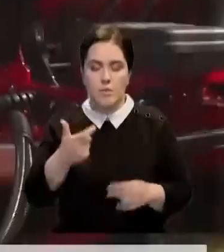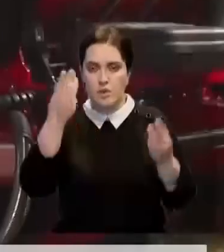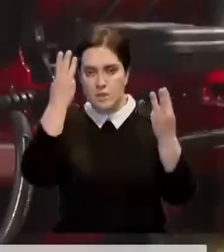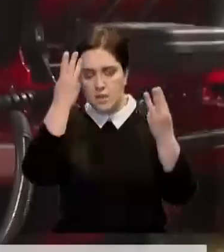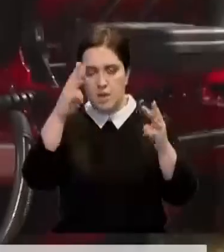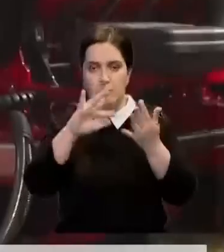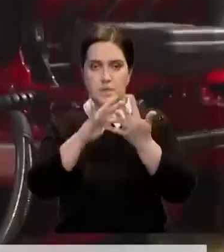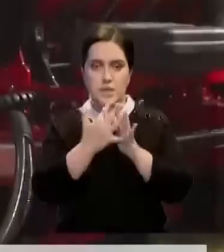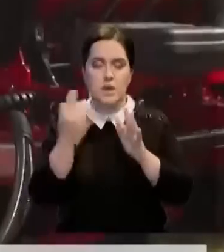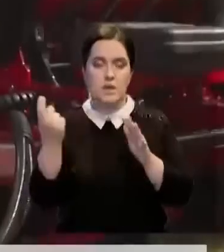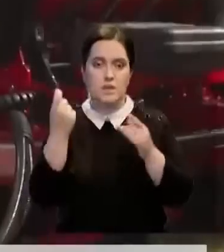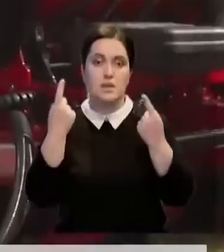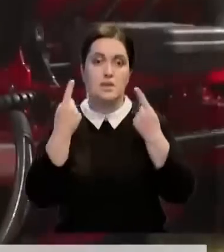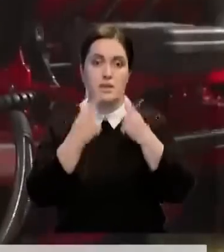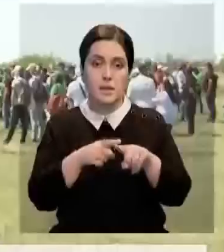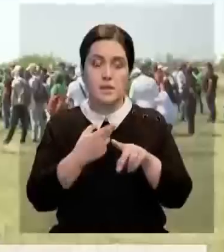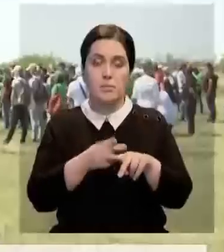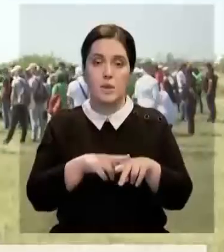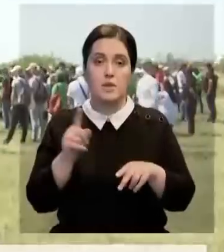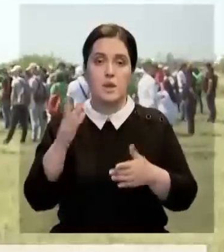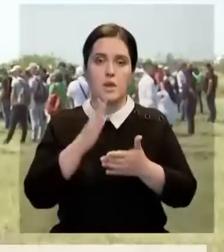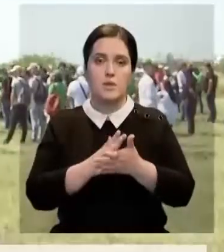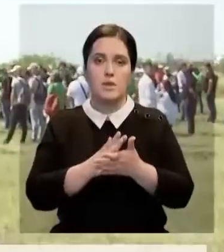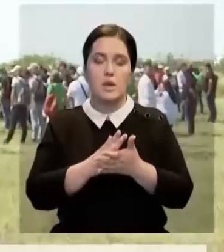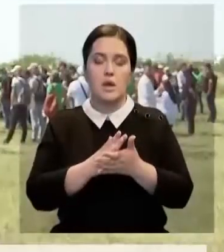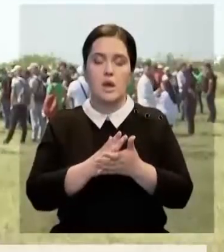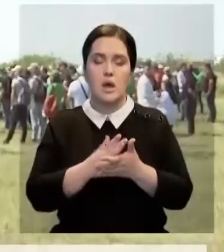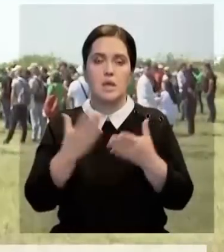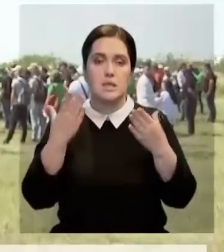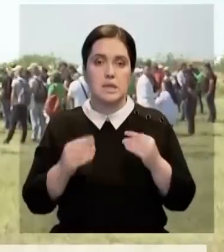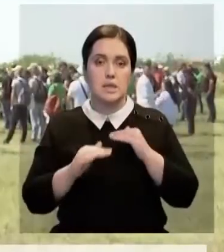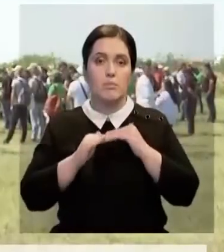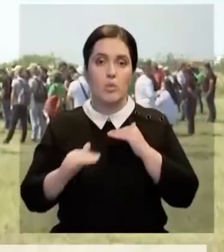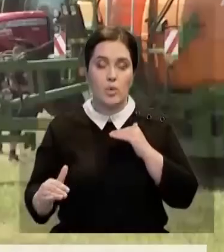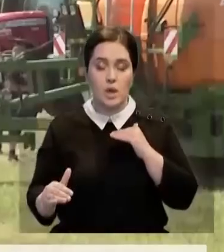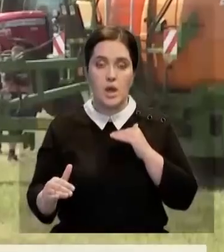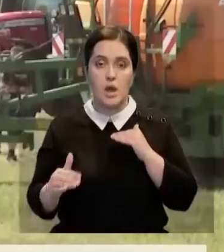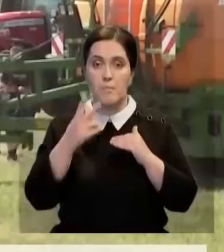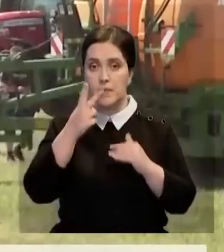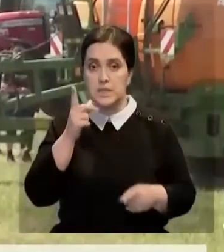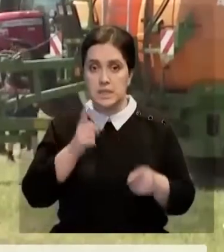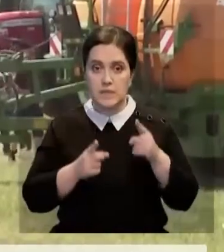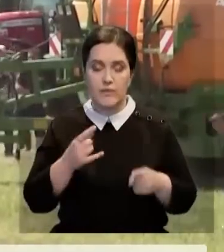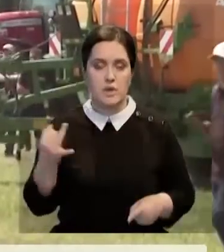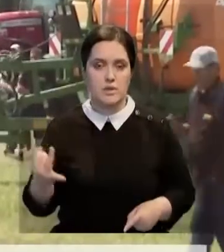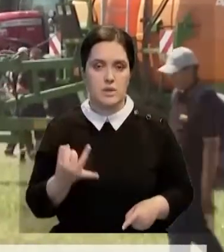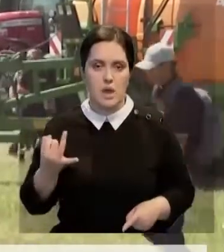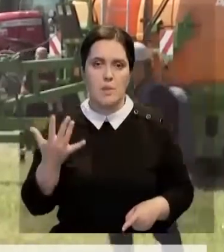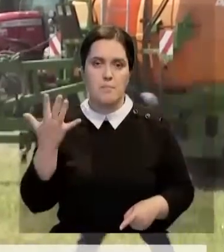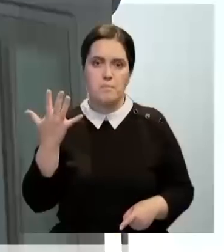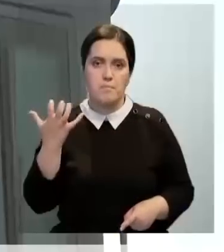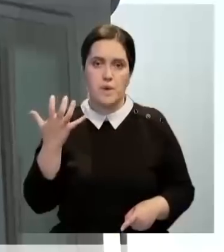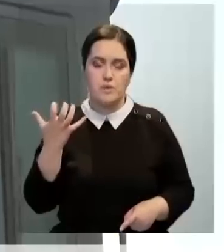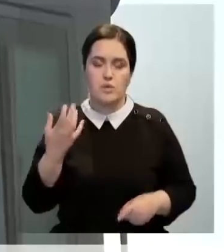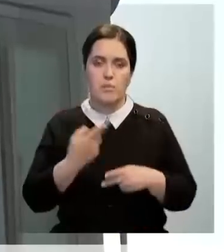сельскохозяйственной техники. Так фермеры здесь отмечают ставший уже традиционным день поля. Посмотреть действительно было на что. Более 500 комбайнов,